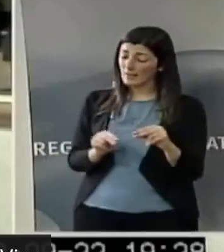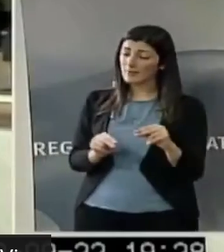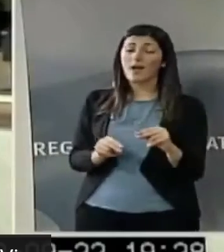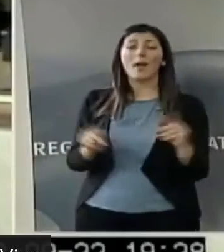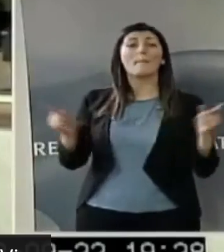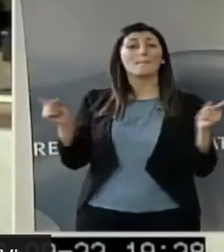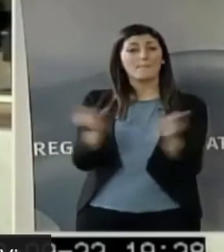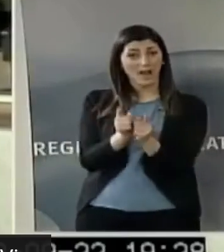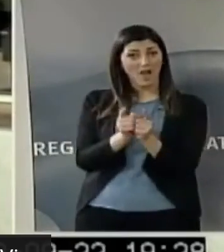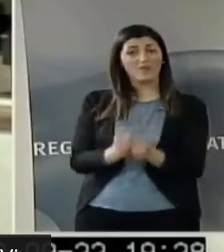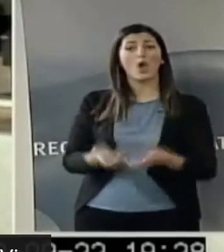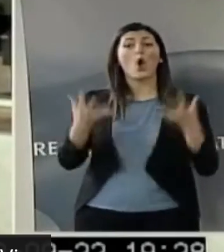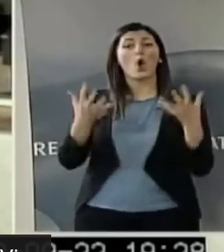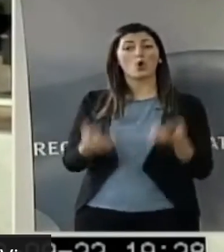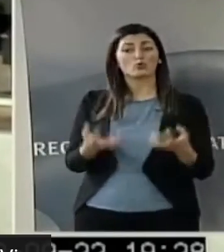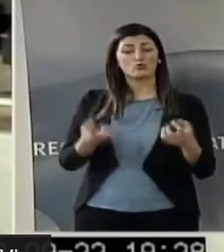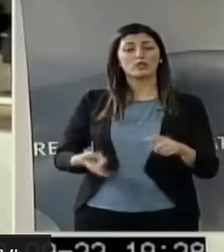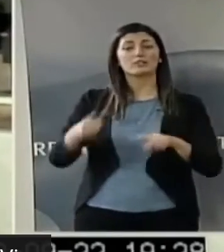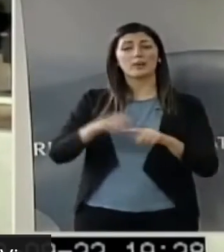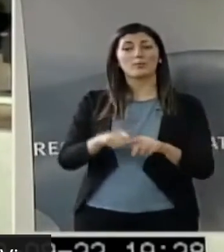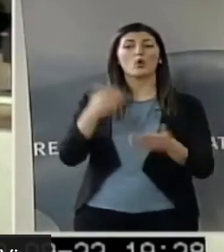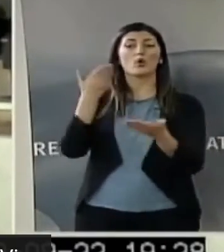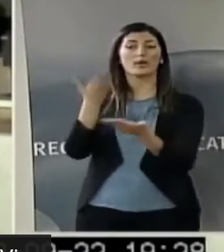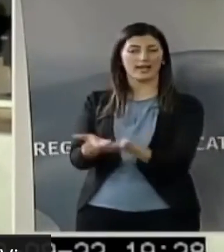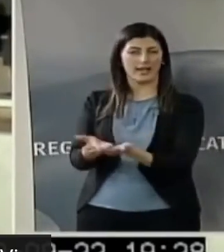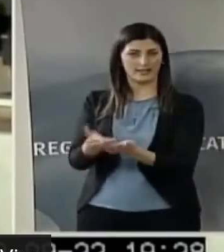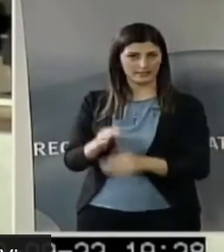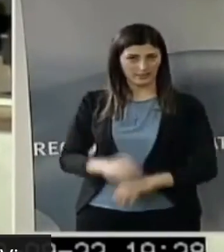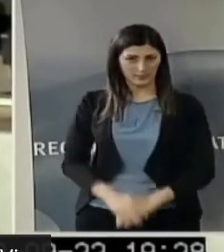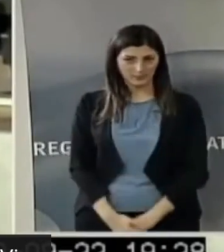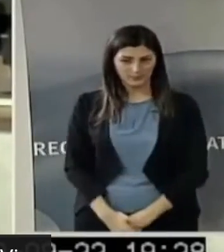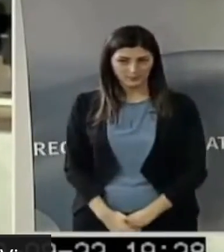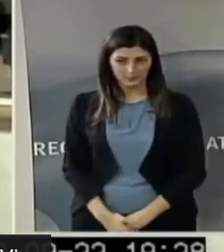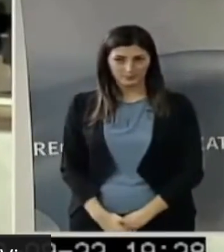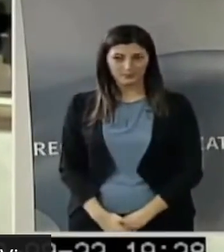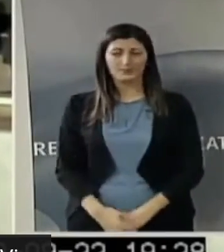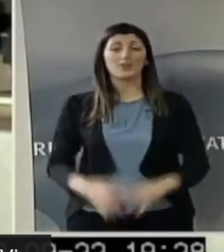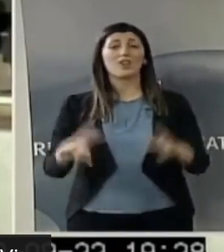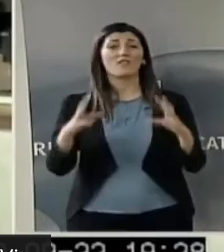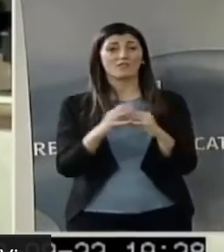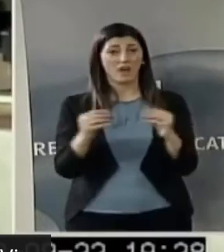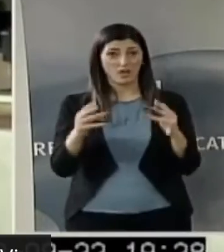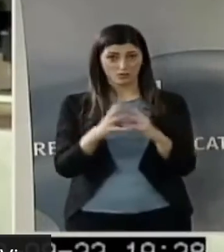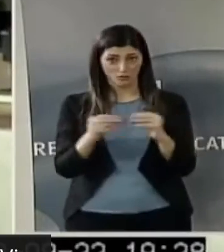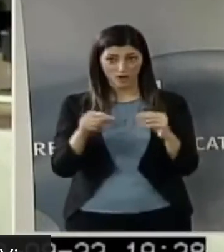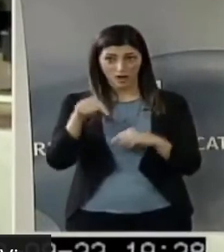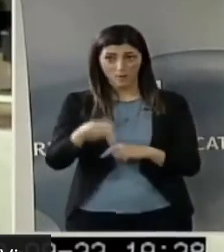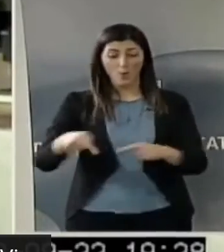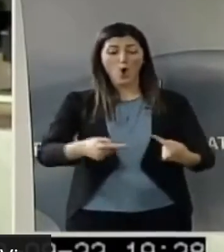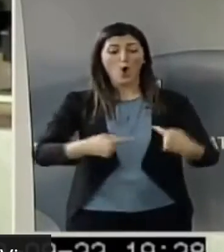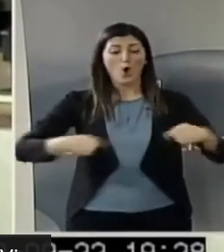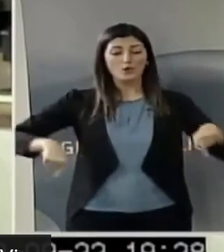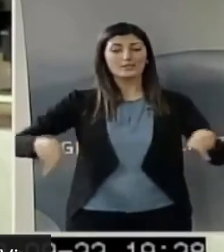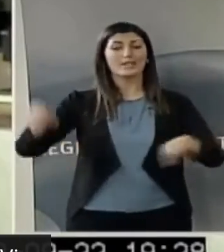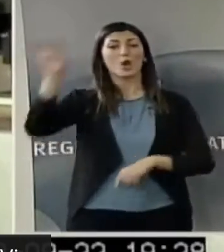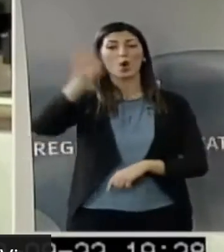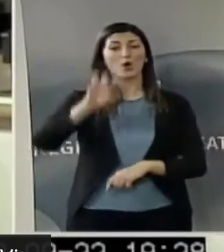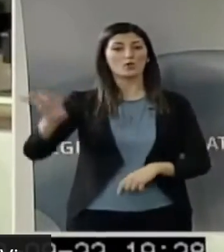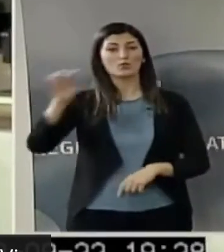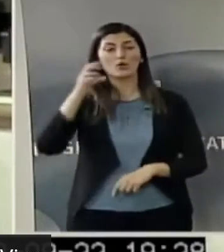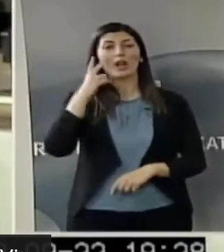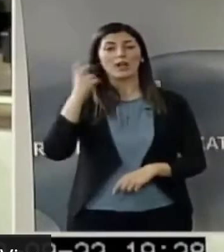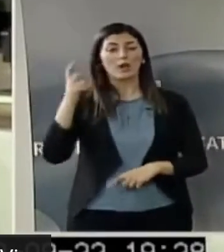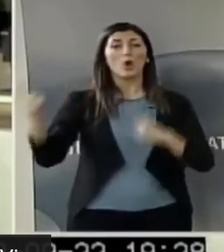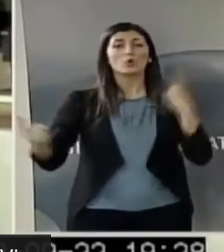coincisa, ma anche una richiesta. Facciamo un consiglio regionale sullo stato di salute della